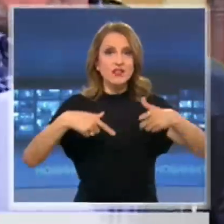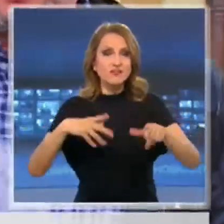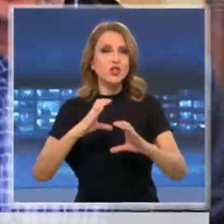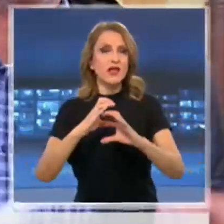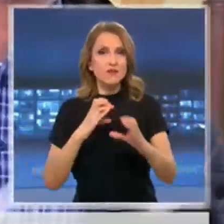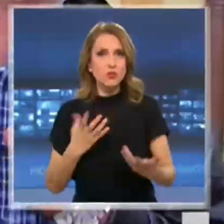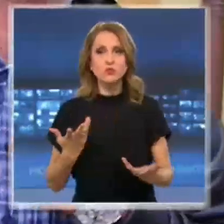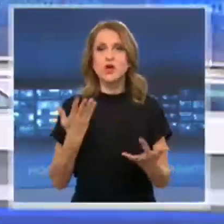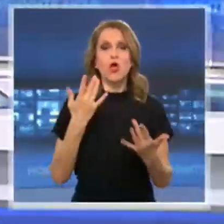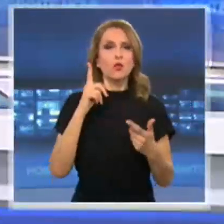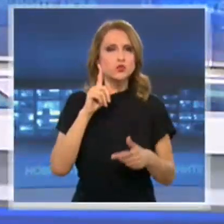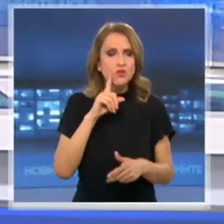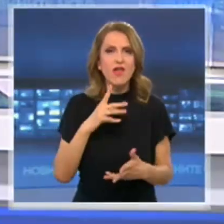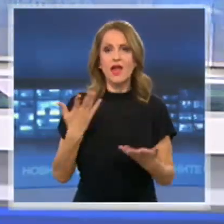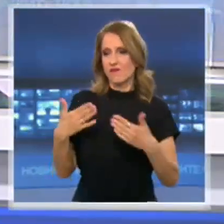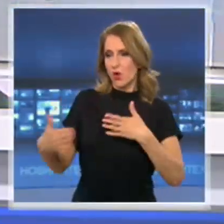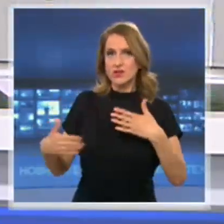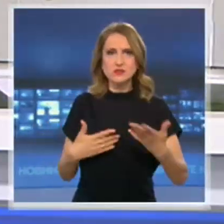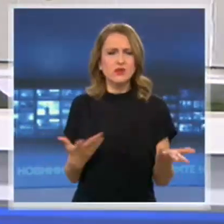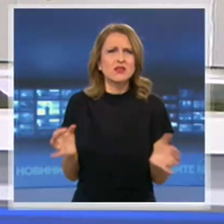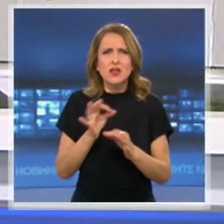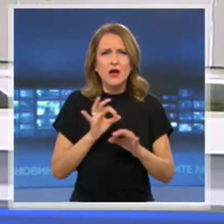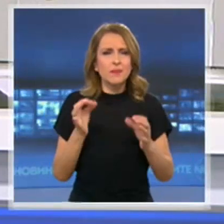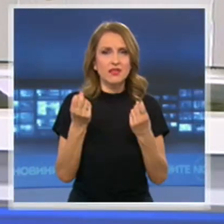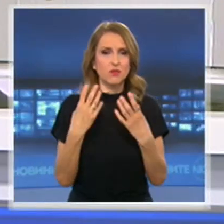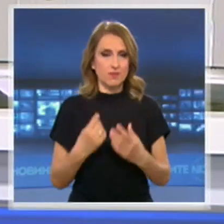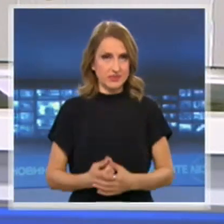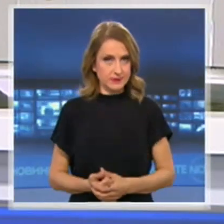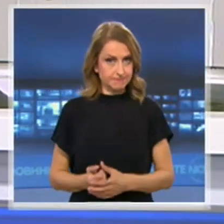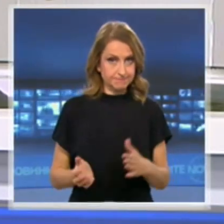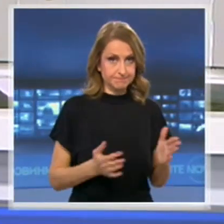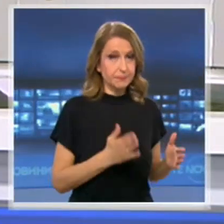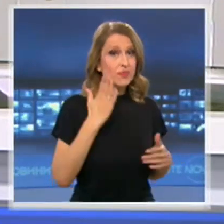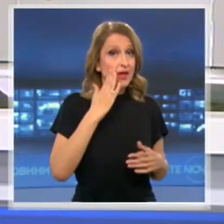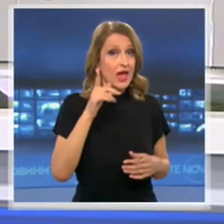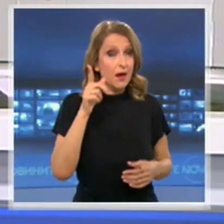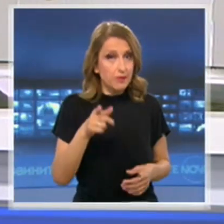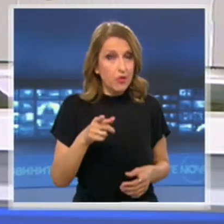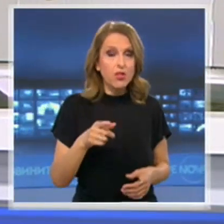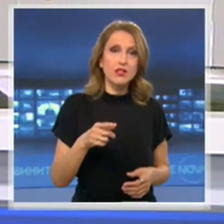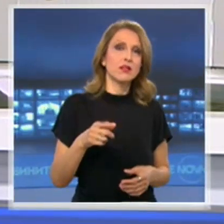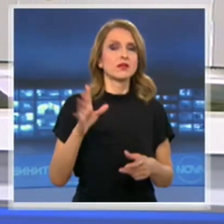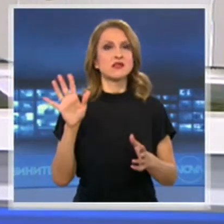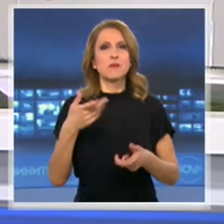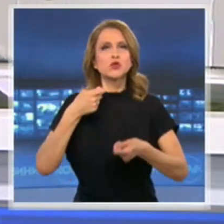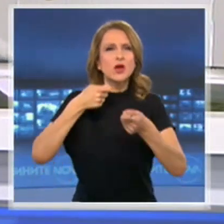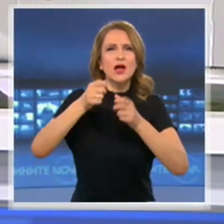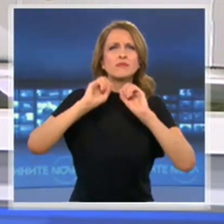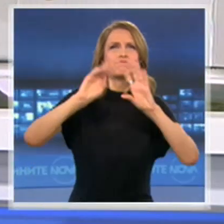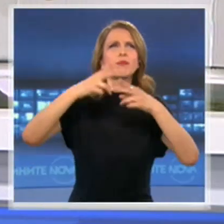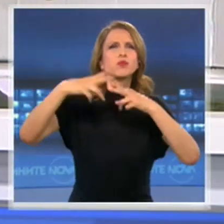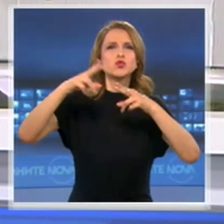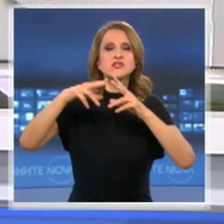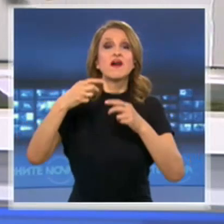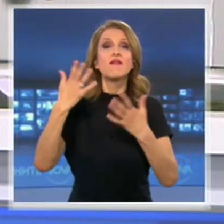устояние. Инов опит за овладяване на заразата в Янбул започна дезинфекция от въздуха на квартал Огнище. За